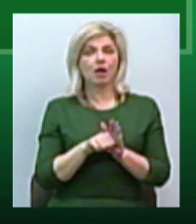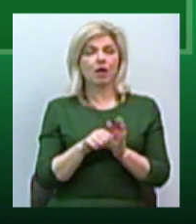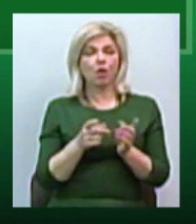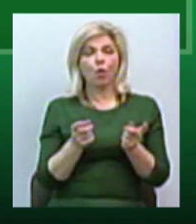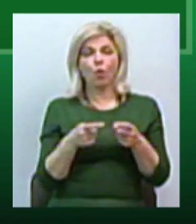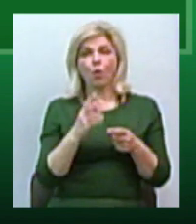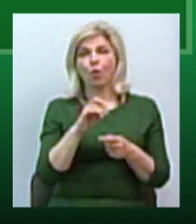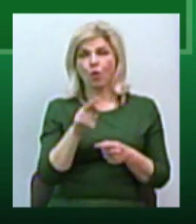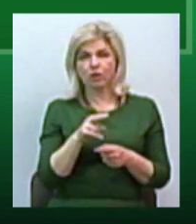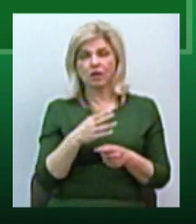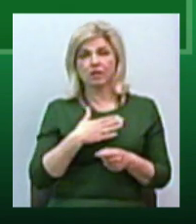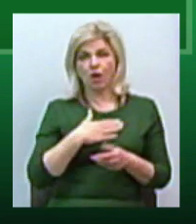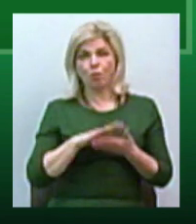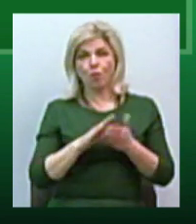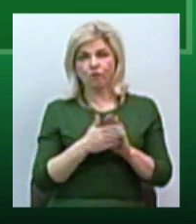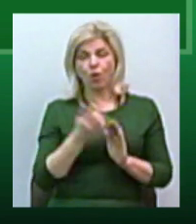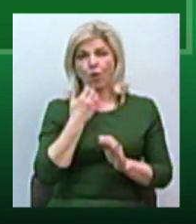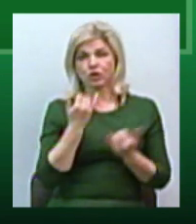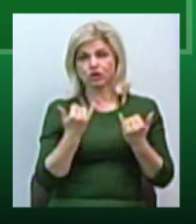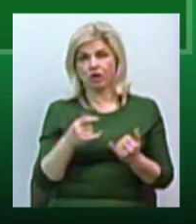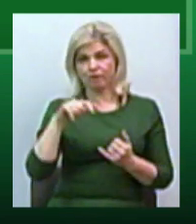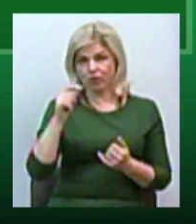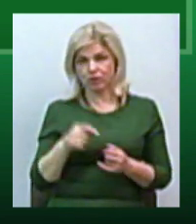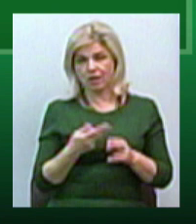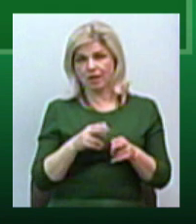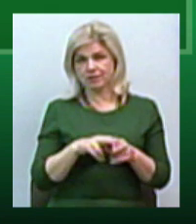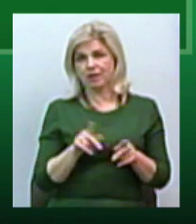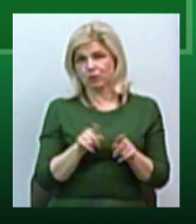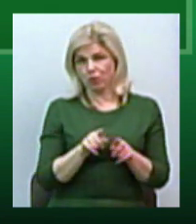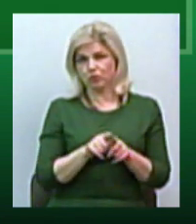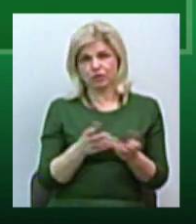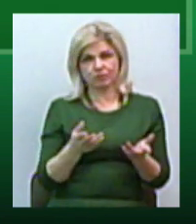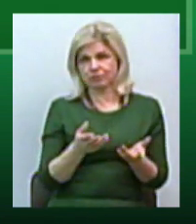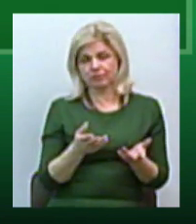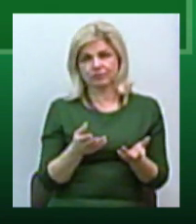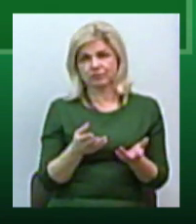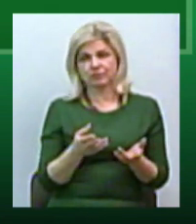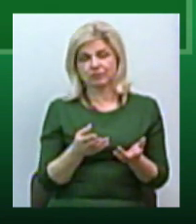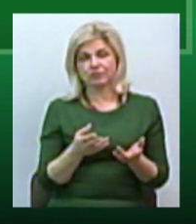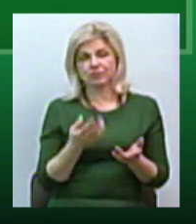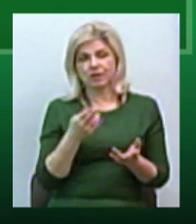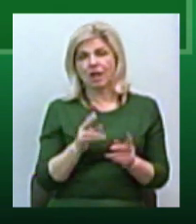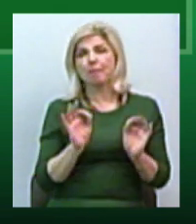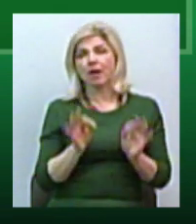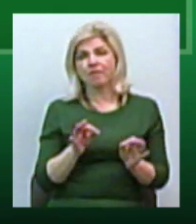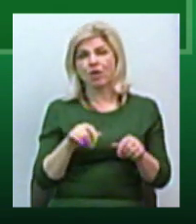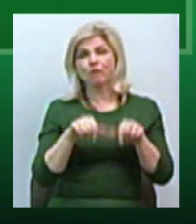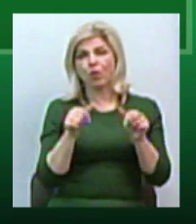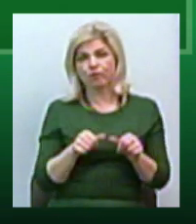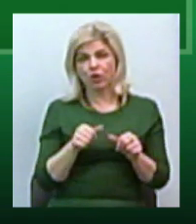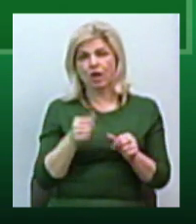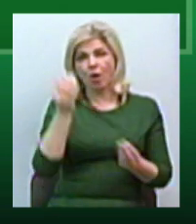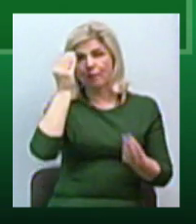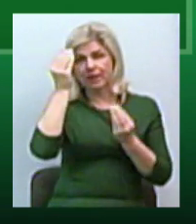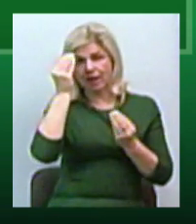тому в наших умовах, коли йде гібридна війна, теж це нам не на руку, скажімо так, для правильного формування общественої